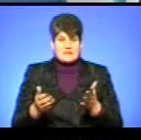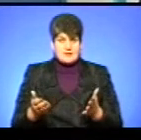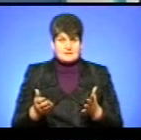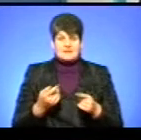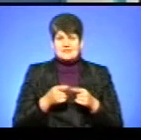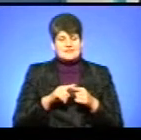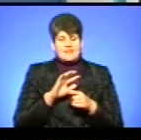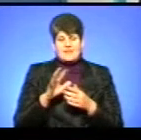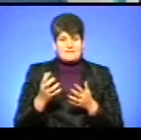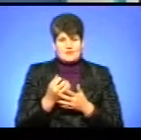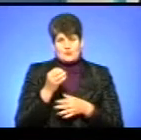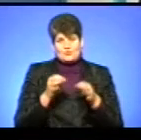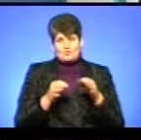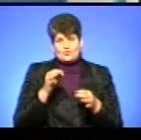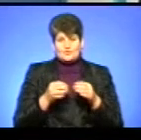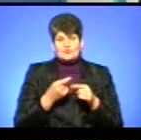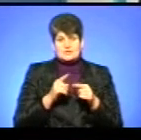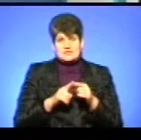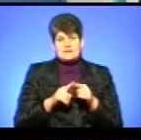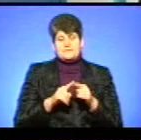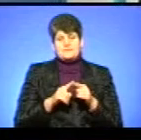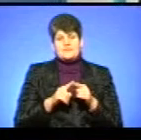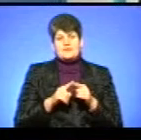зовсім це вдалося, тому що суд таких став на сторону людей.